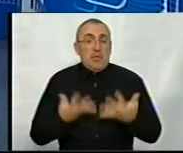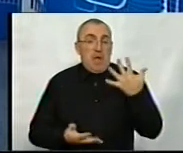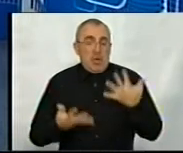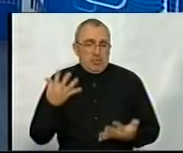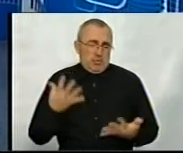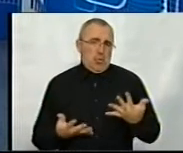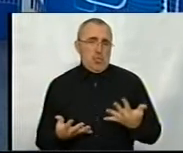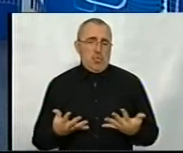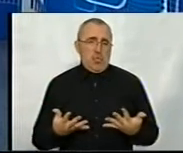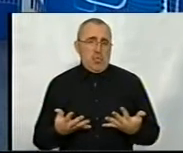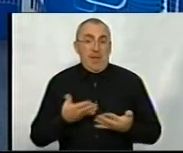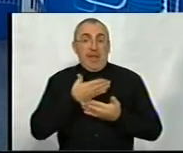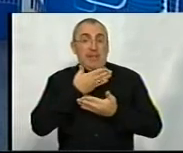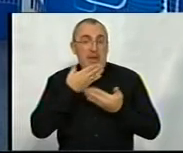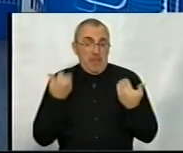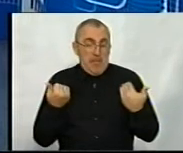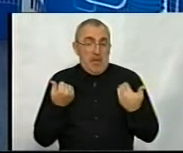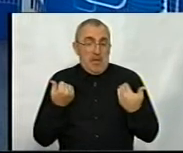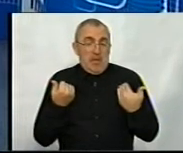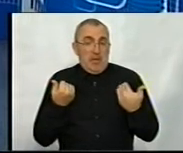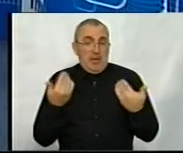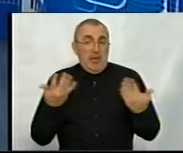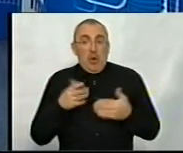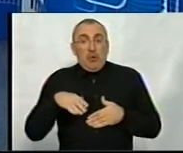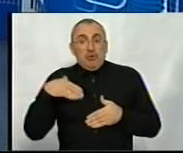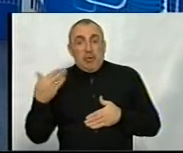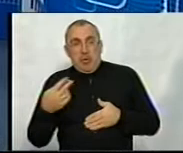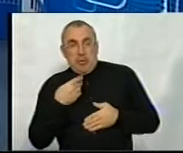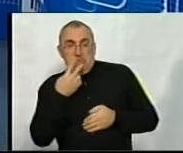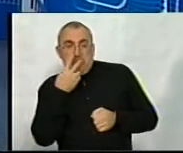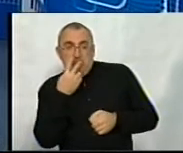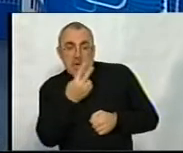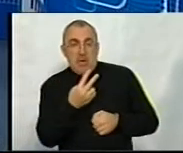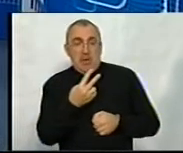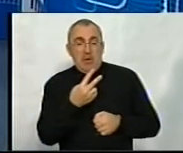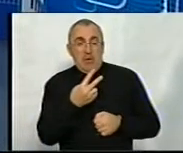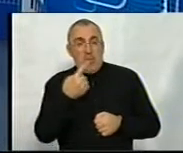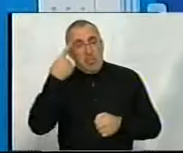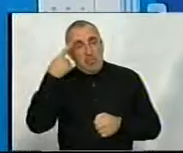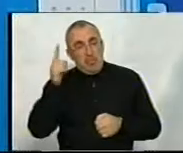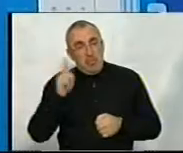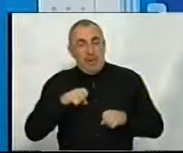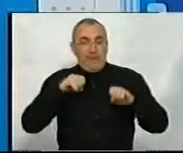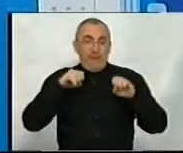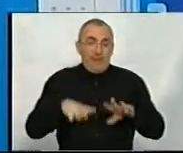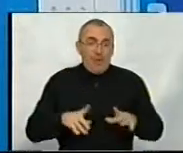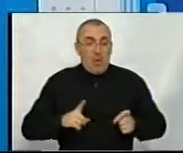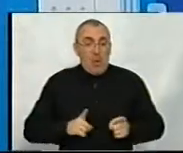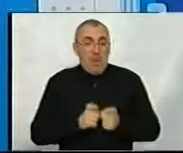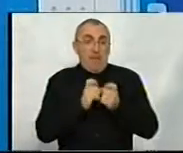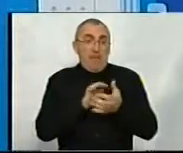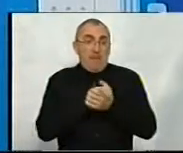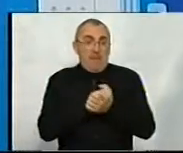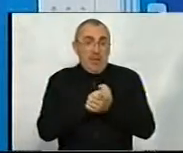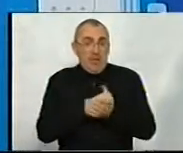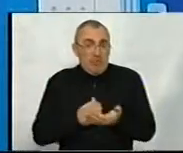немає, з якої сторони ми бачимо, що вміння вирішувати конфлікти мирним